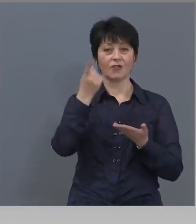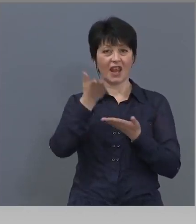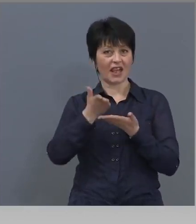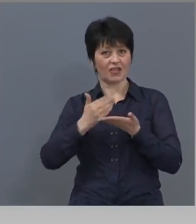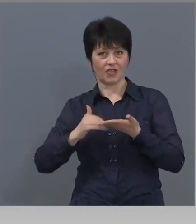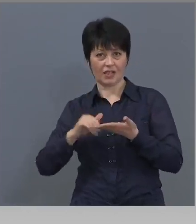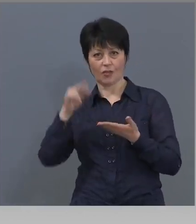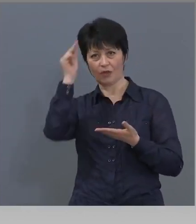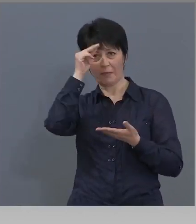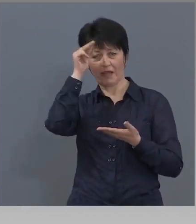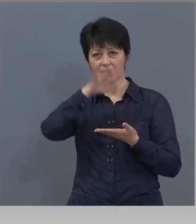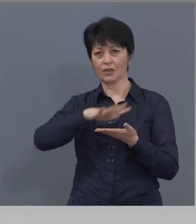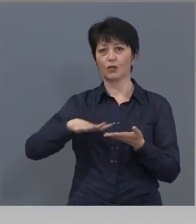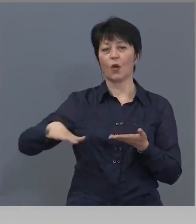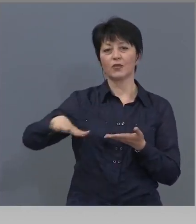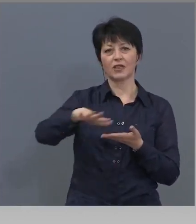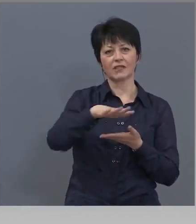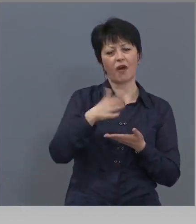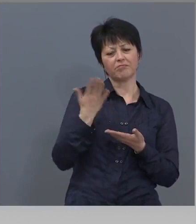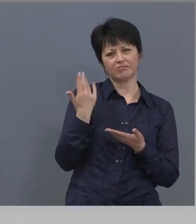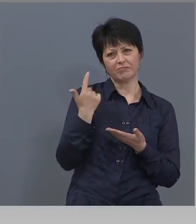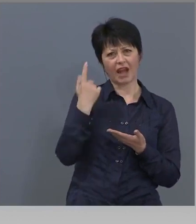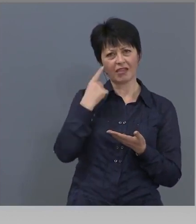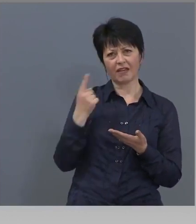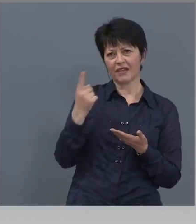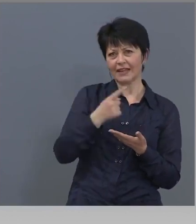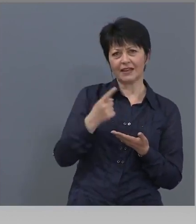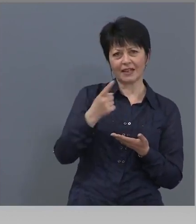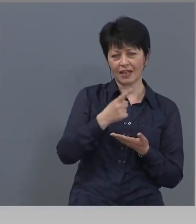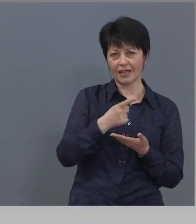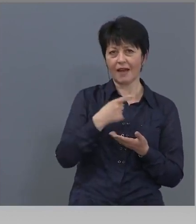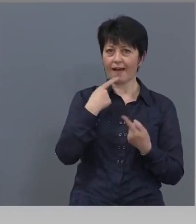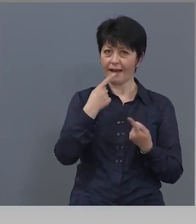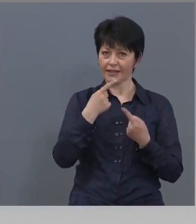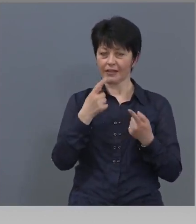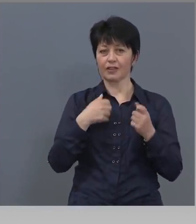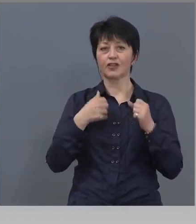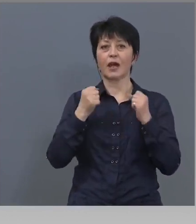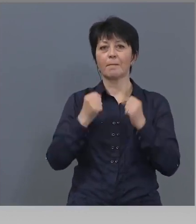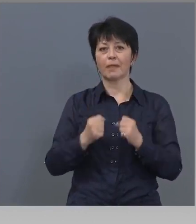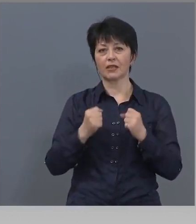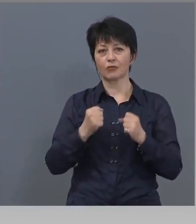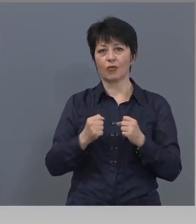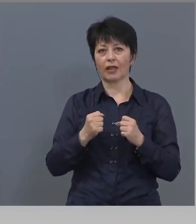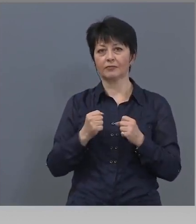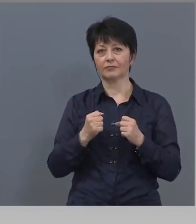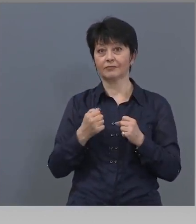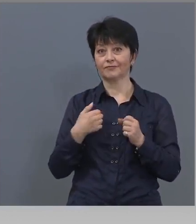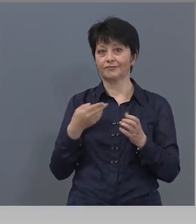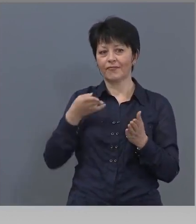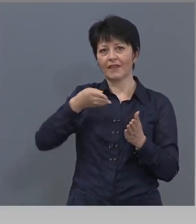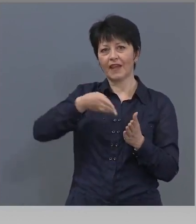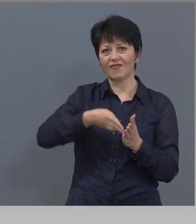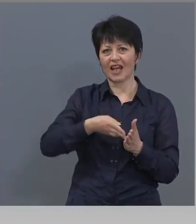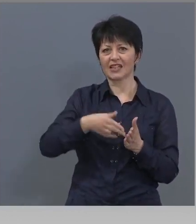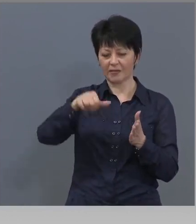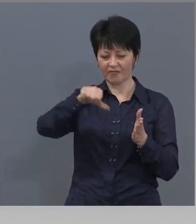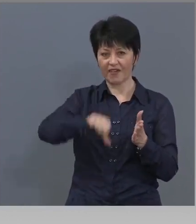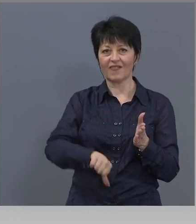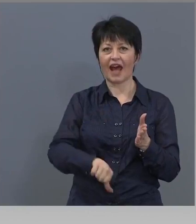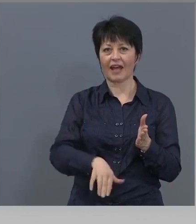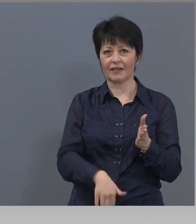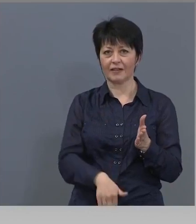общество. Само преди няколко дни вие казахте, че ни предстои да влезем в Ада, а днес разчитате на вербални